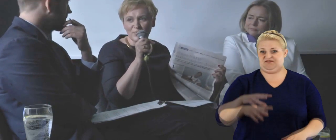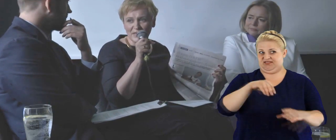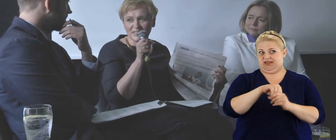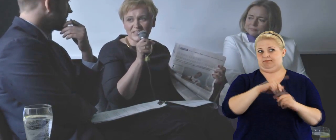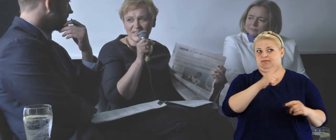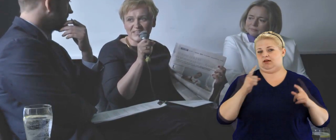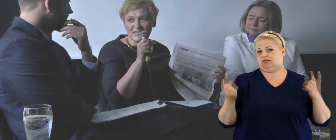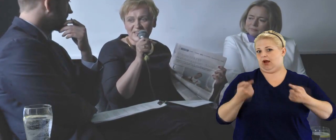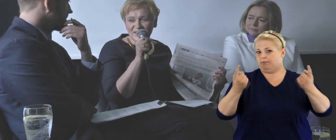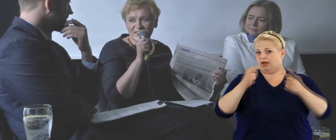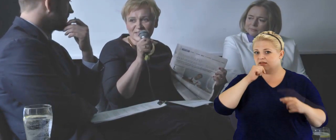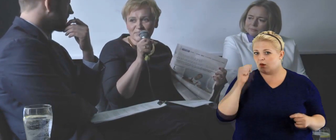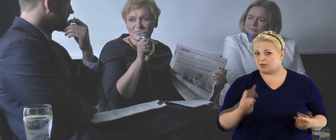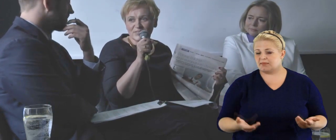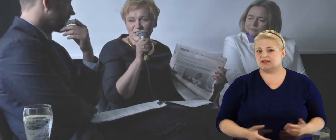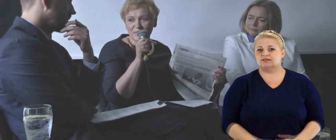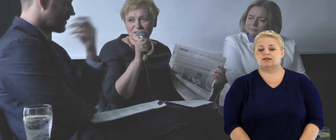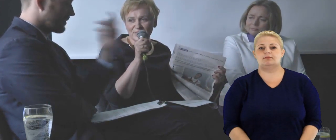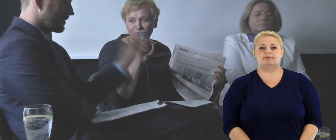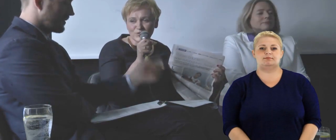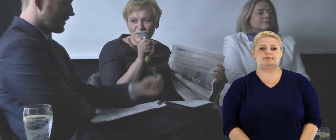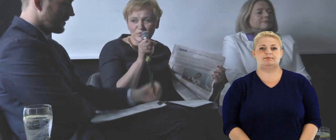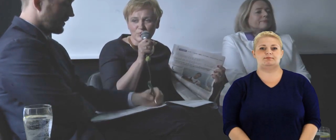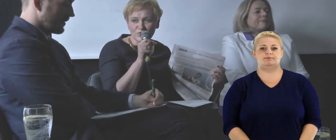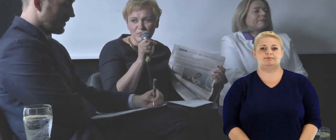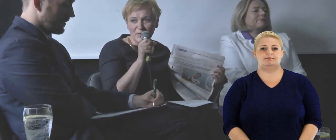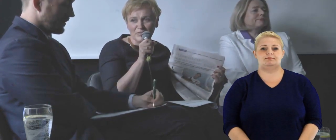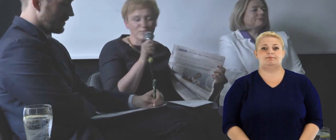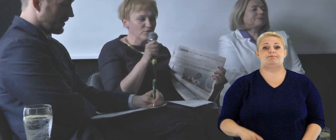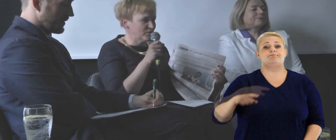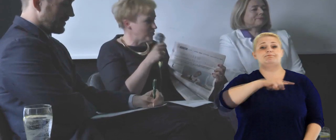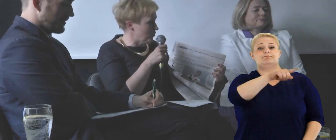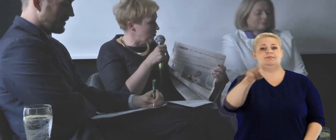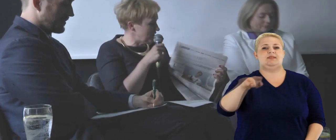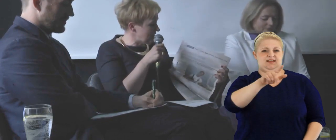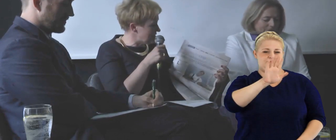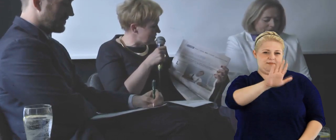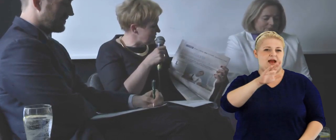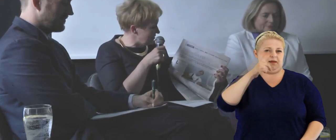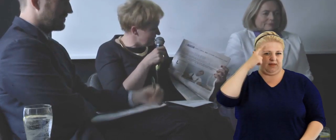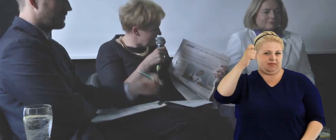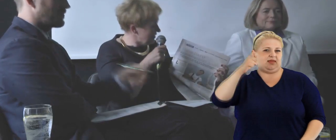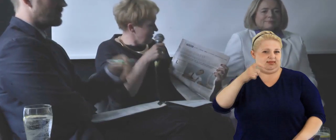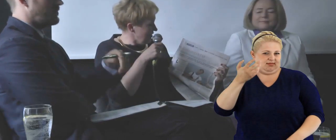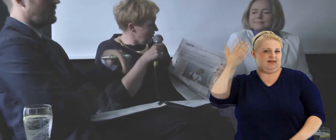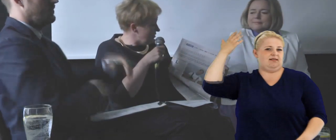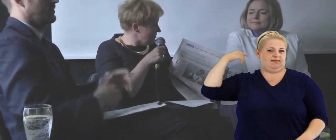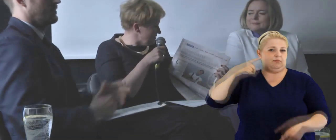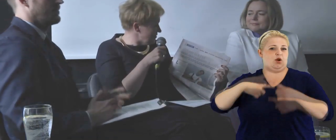europejskiej. Ci z państwa, którzy mają dłuższą pamięć polityczną, to jeden z